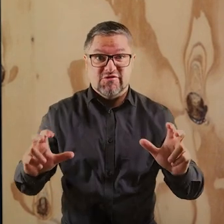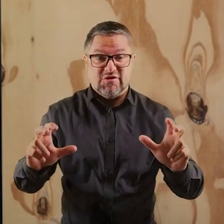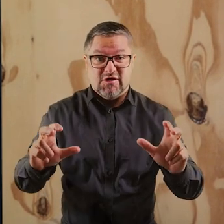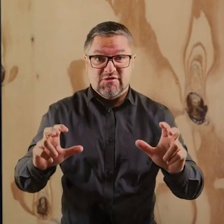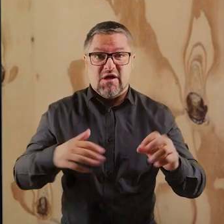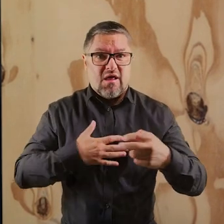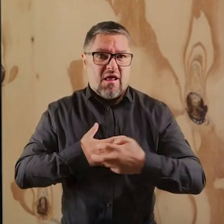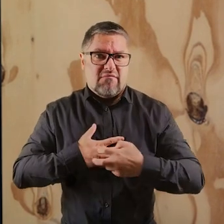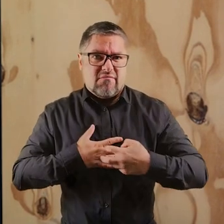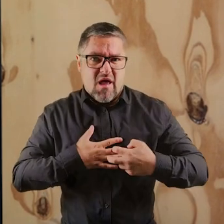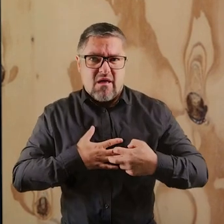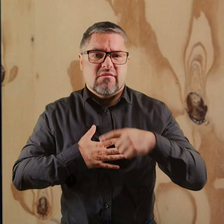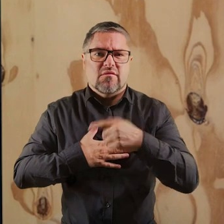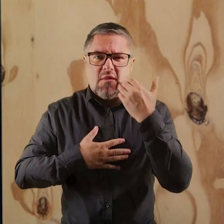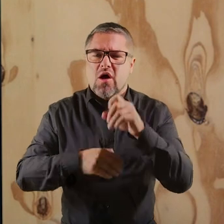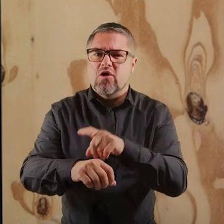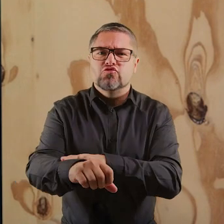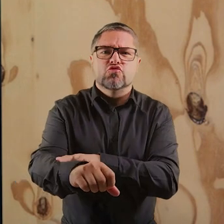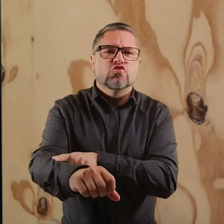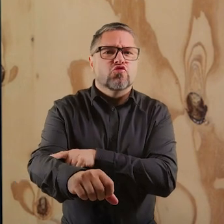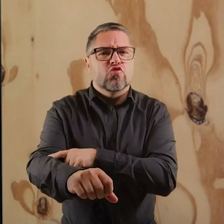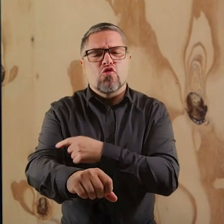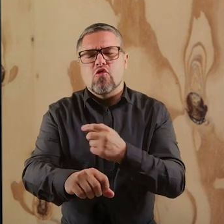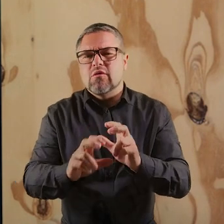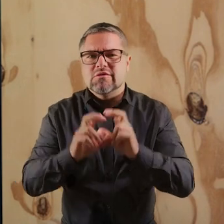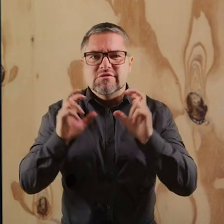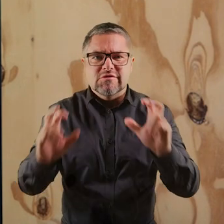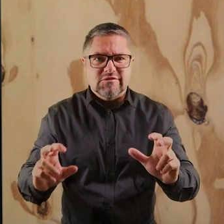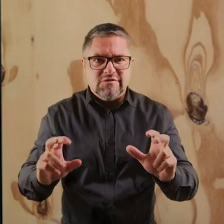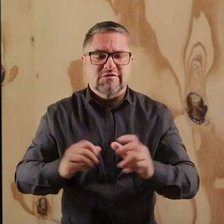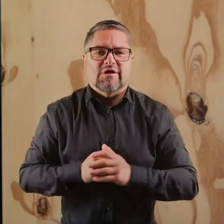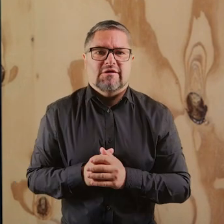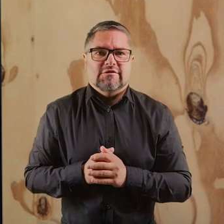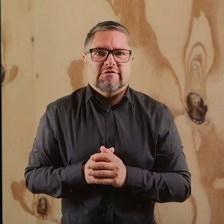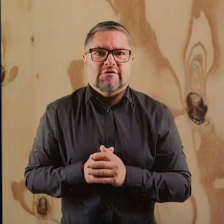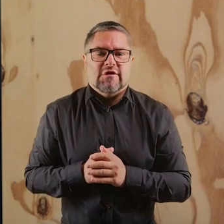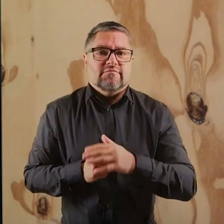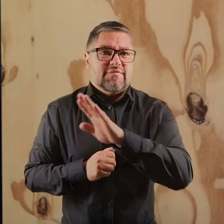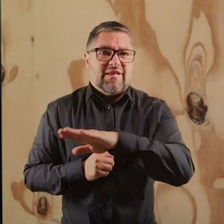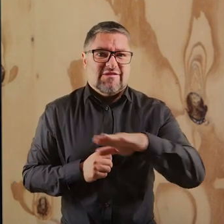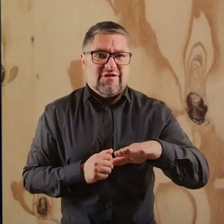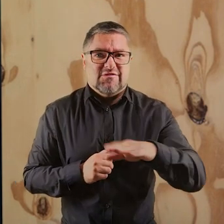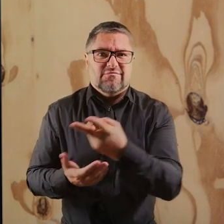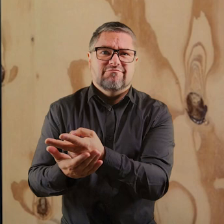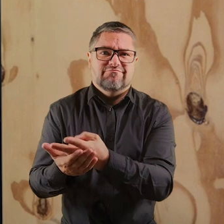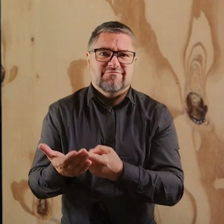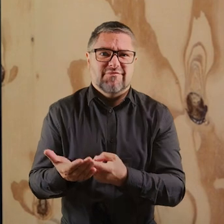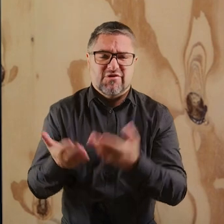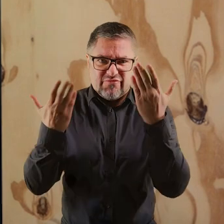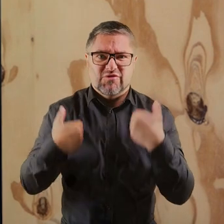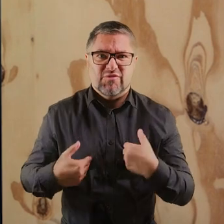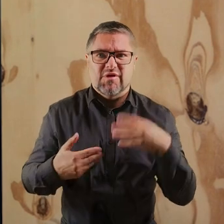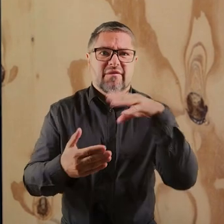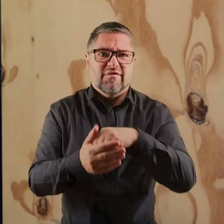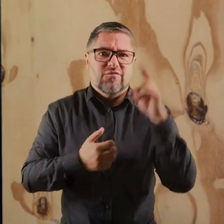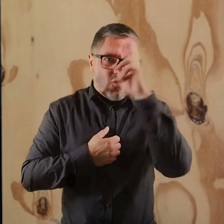bardzo długi czas, po pierwsze dzieci leżą w szpitalu razem z rodzicami,